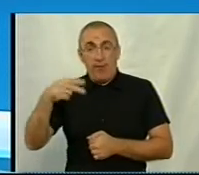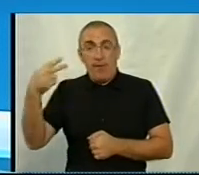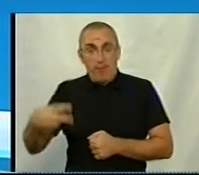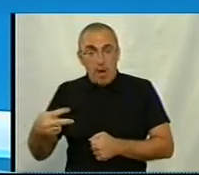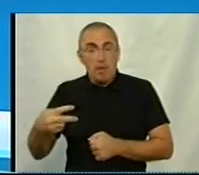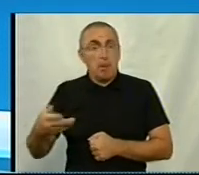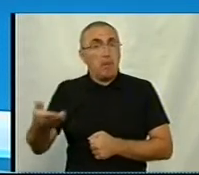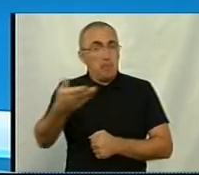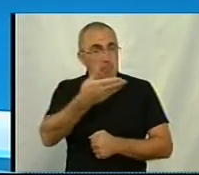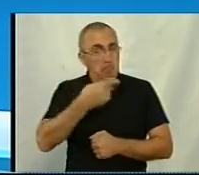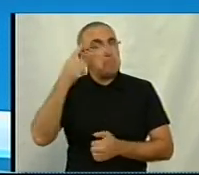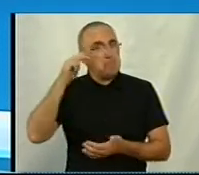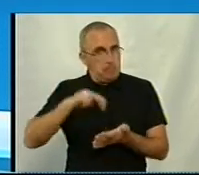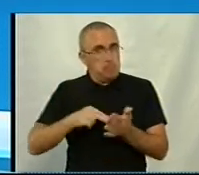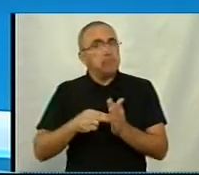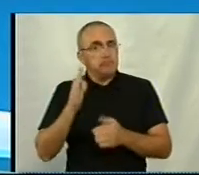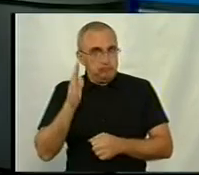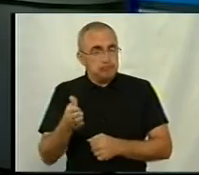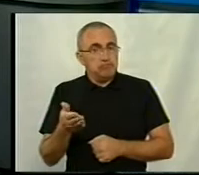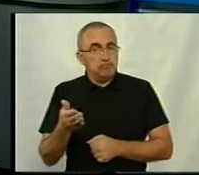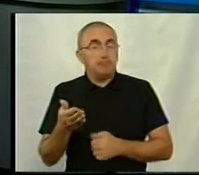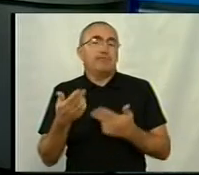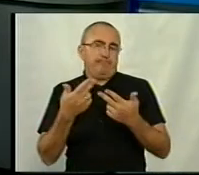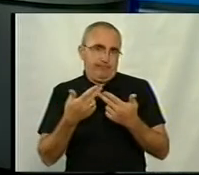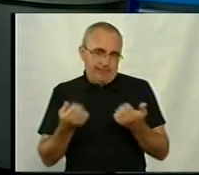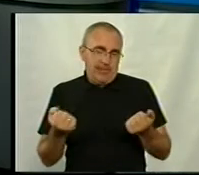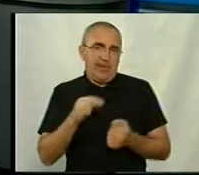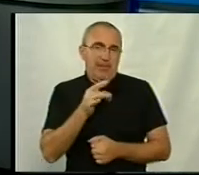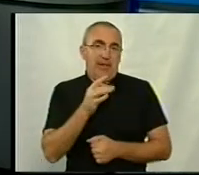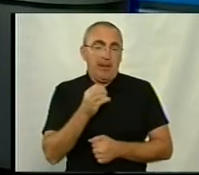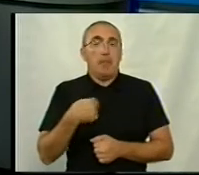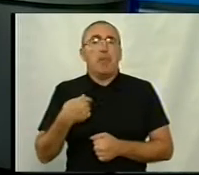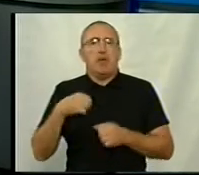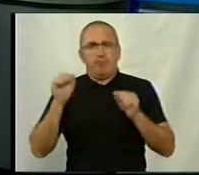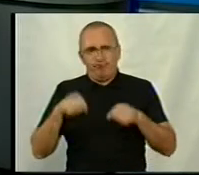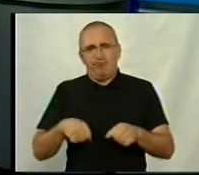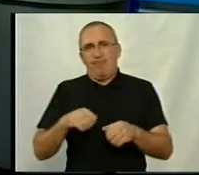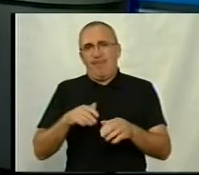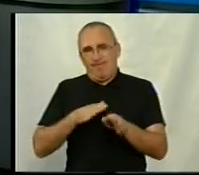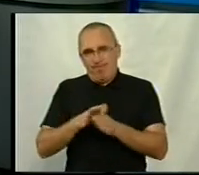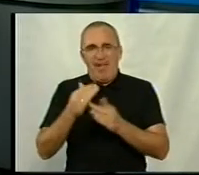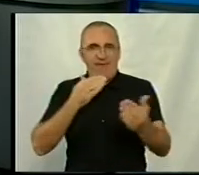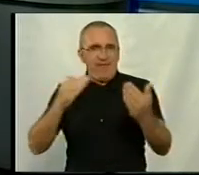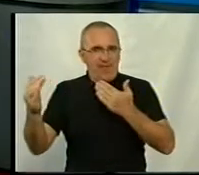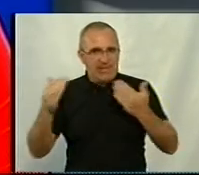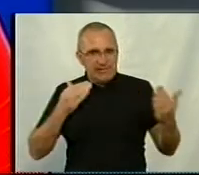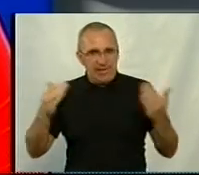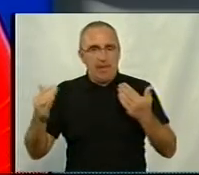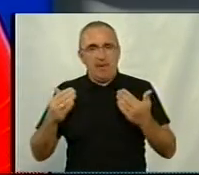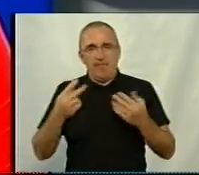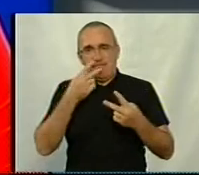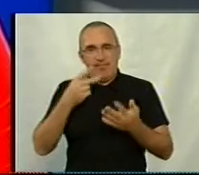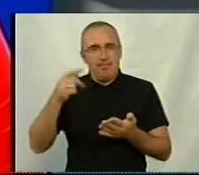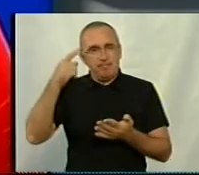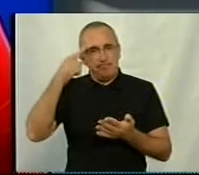ми принаймні плануємо. Звичайно, Дмитре. З датами проведення виставки ми, як завжди, визначаємося